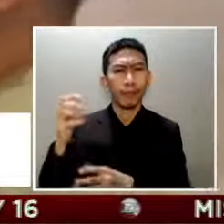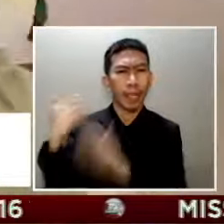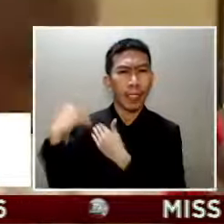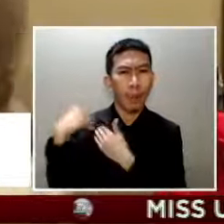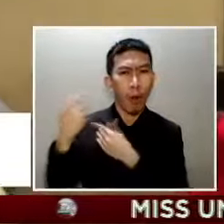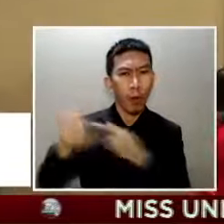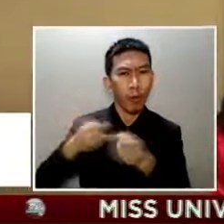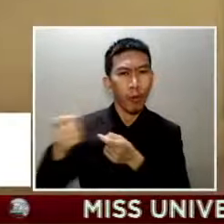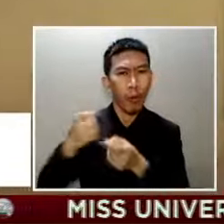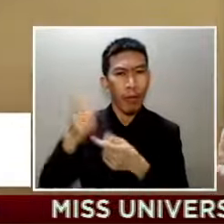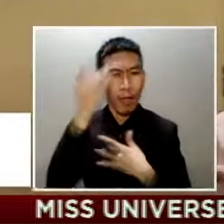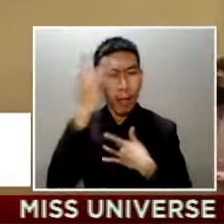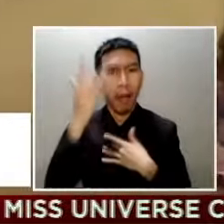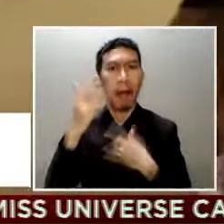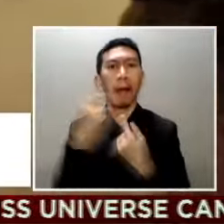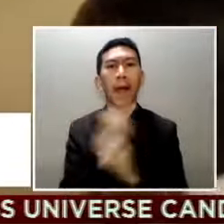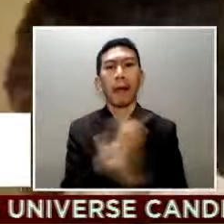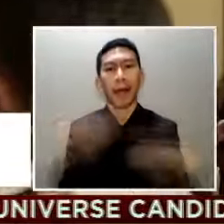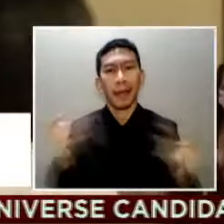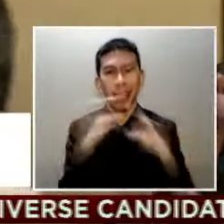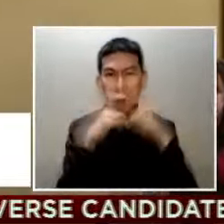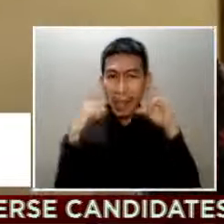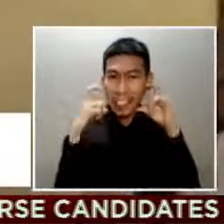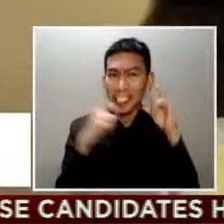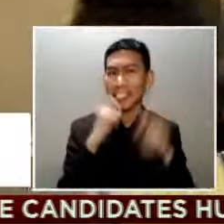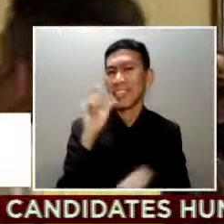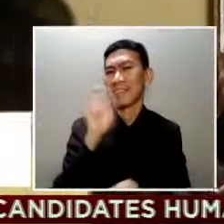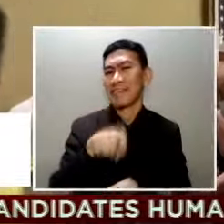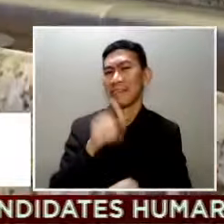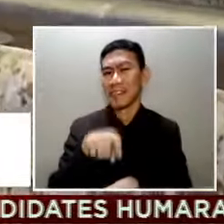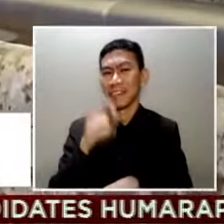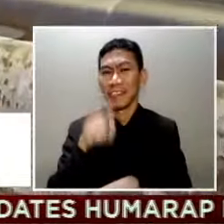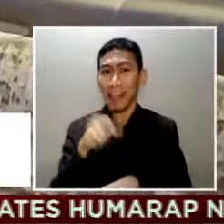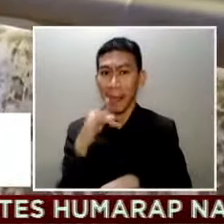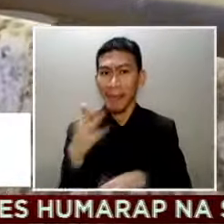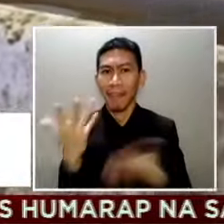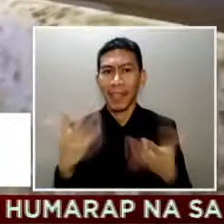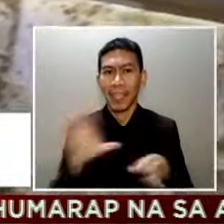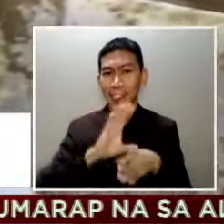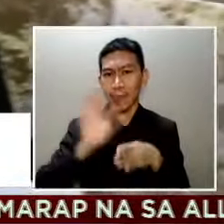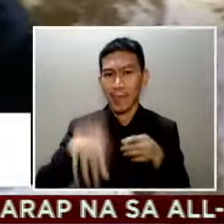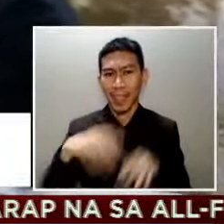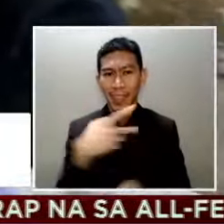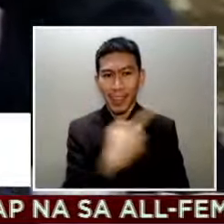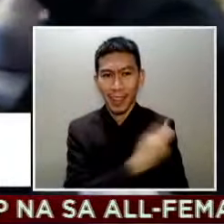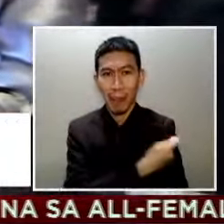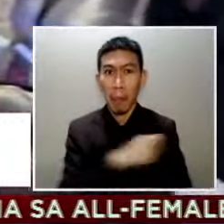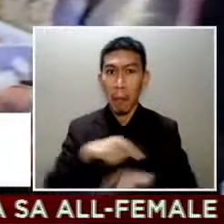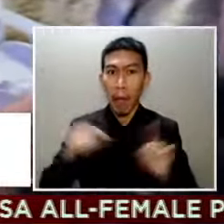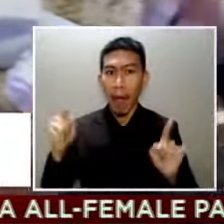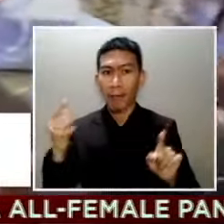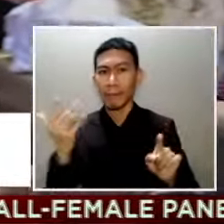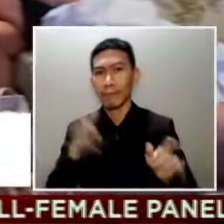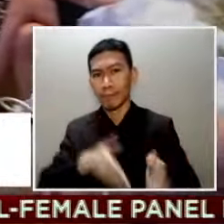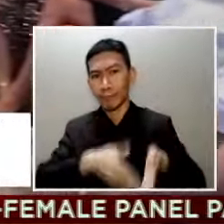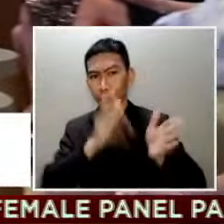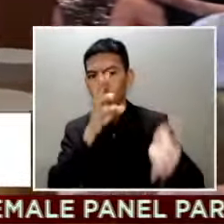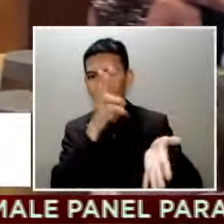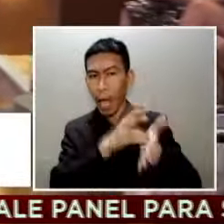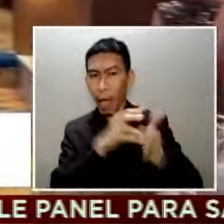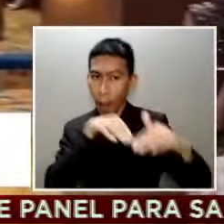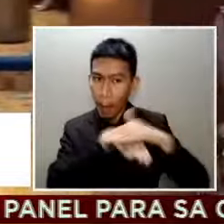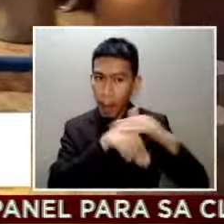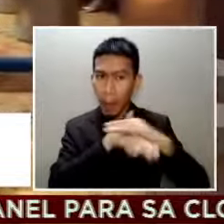Pwede nang hindi magsuot ng mask ang mga taong fully vaccinated na. Pero pagpasok sa loob ng venue, kailangan pa rin